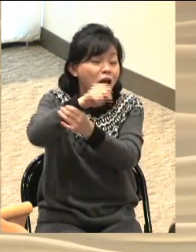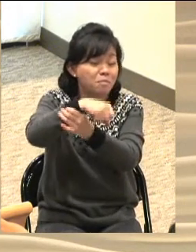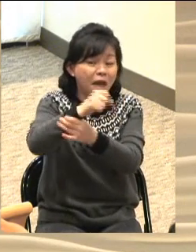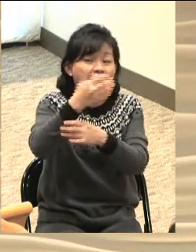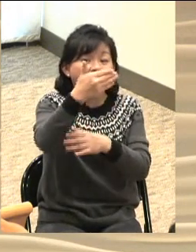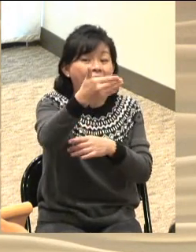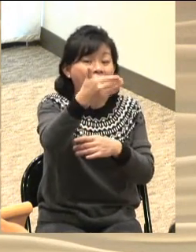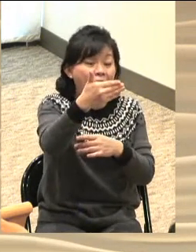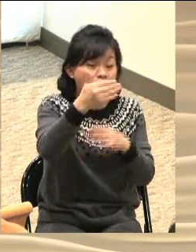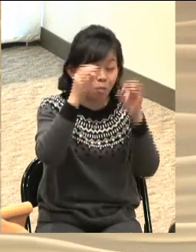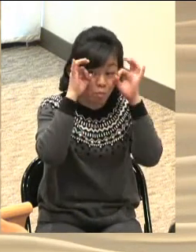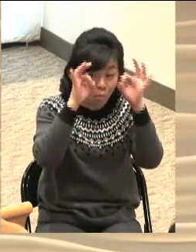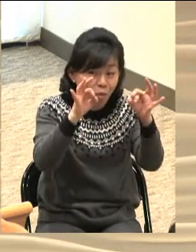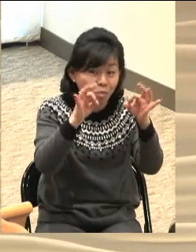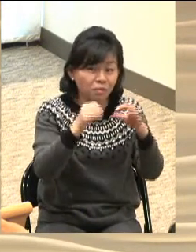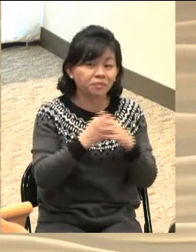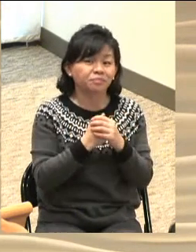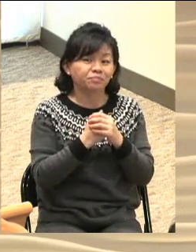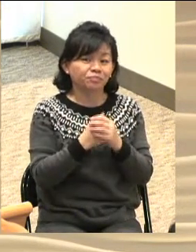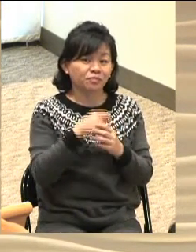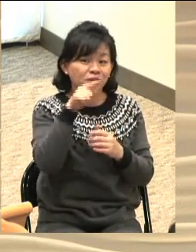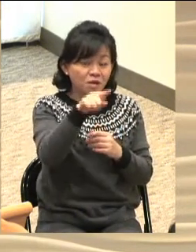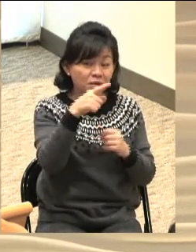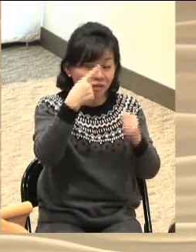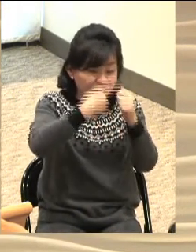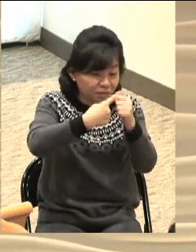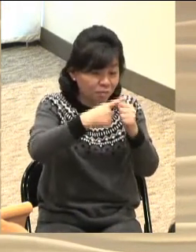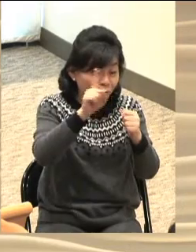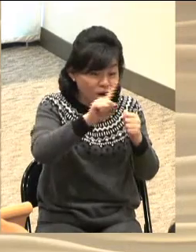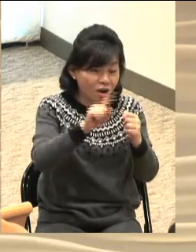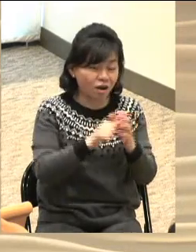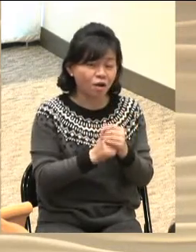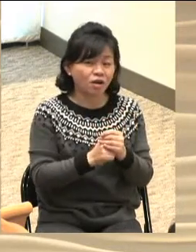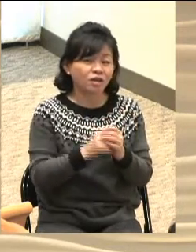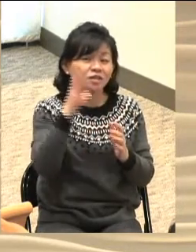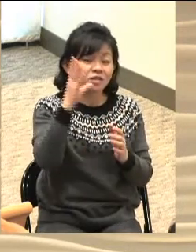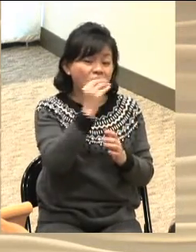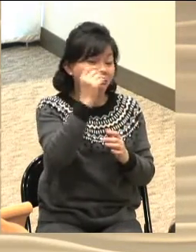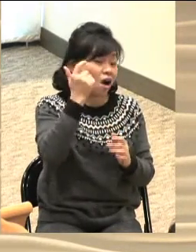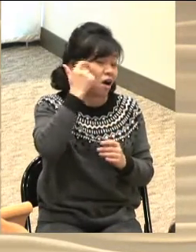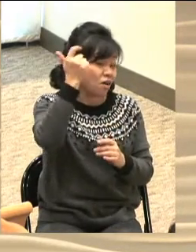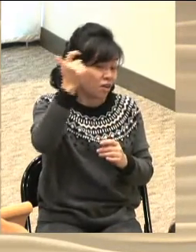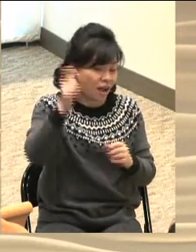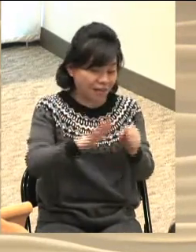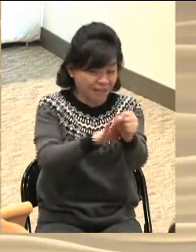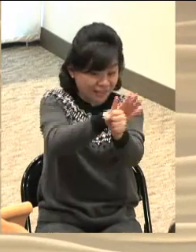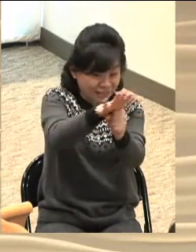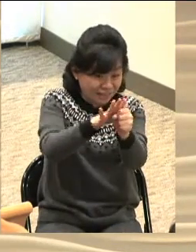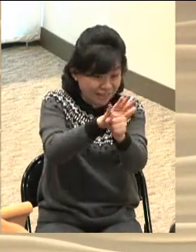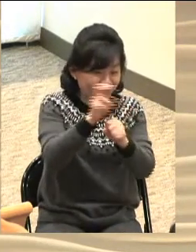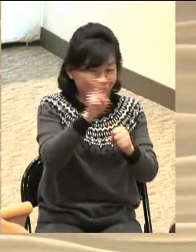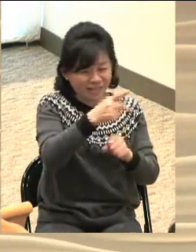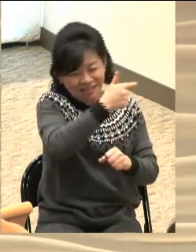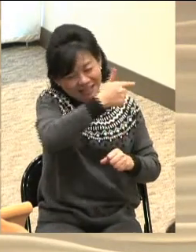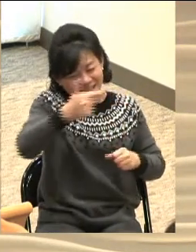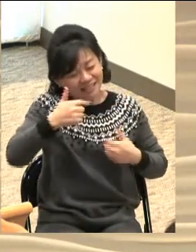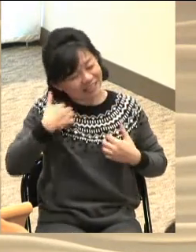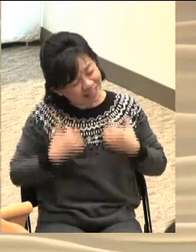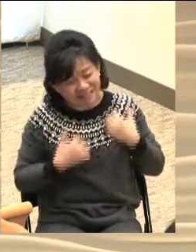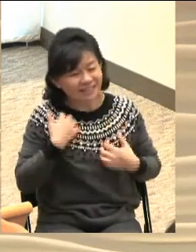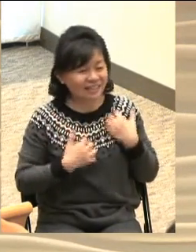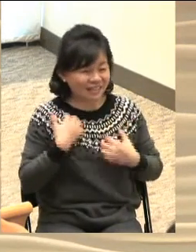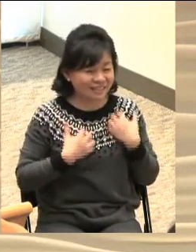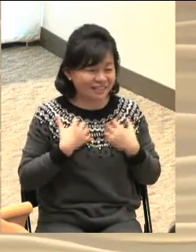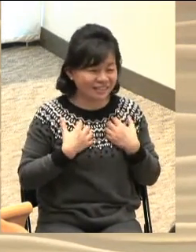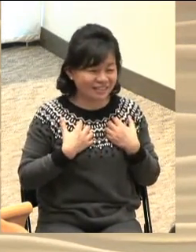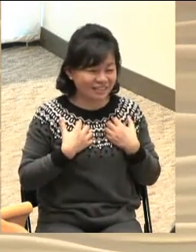등장하는 이 아홉 가지 열매 중에 두 번째가 무엇입니까 오직 성령의 열매는 사랑과 희락과 희락 바로